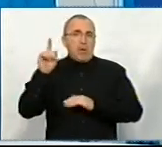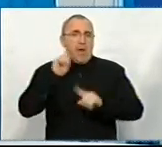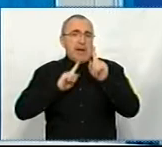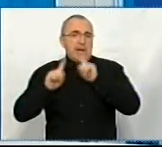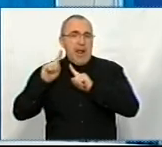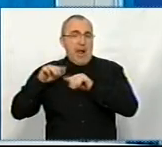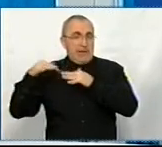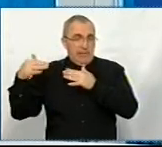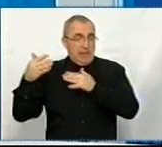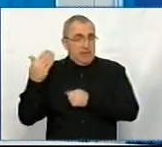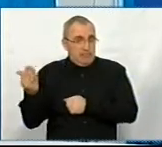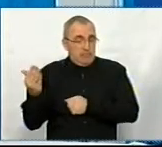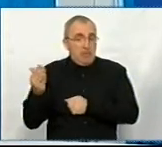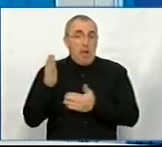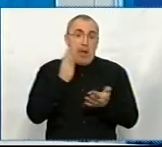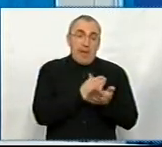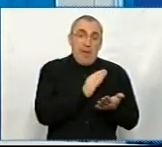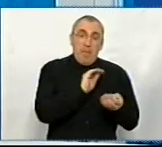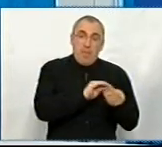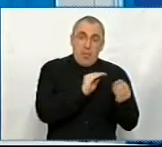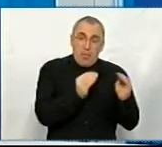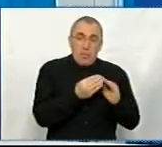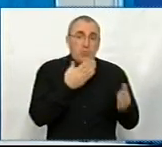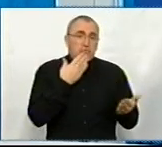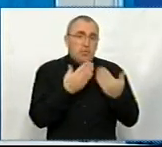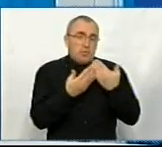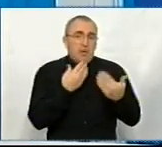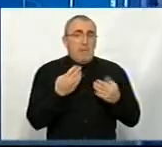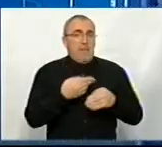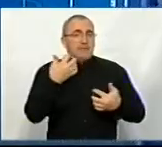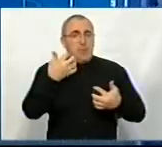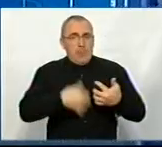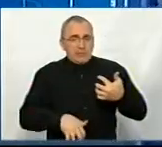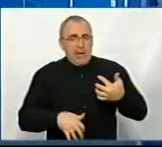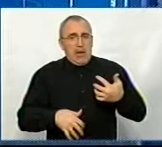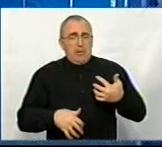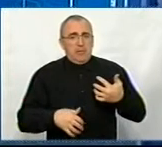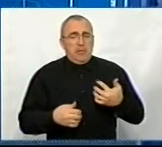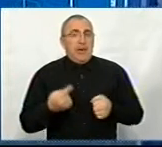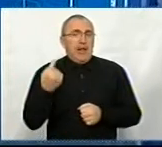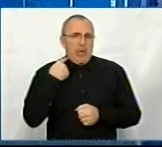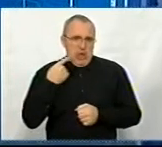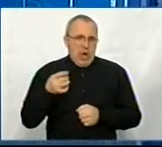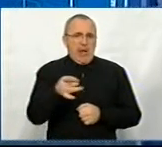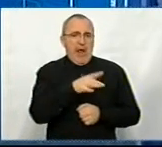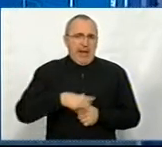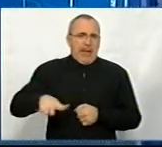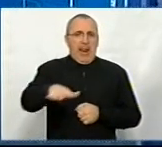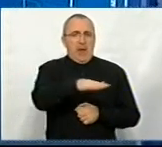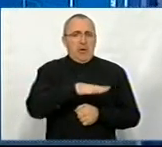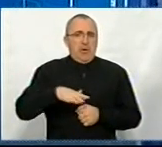А є проблеми, які стосуються безпосередньо Кировоградщина, регіону,